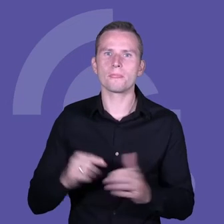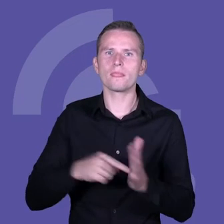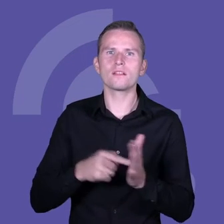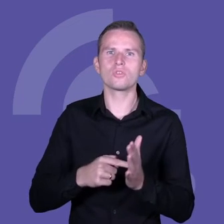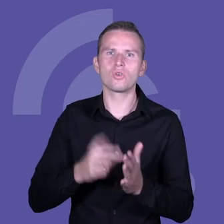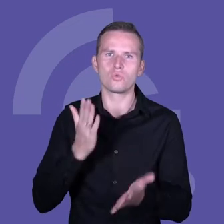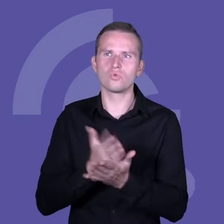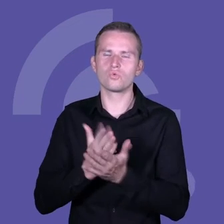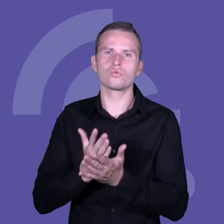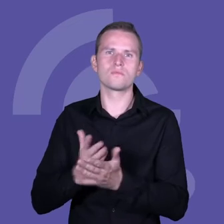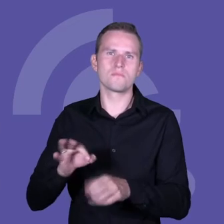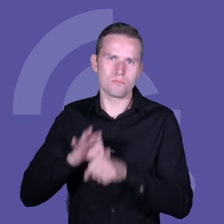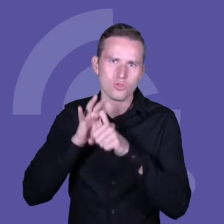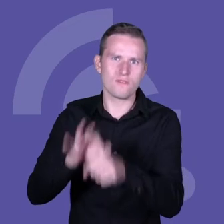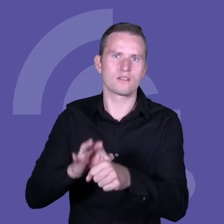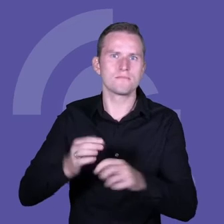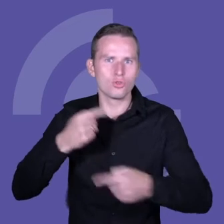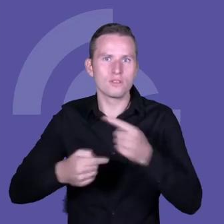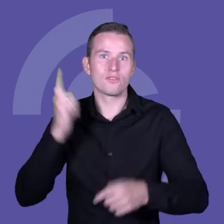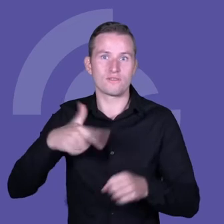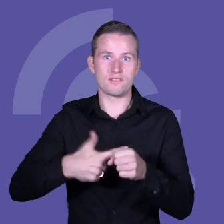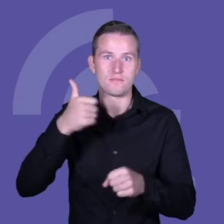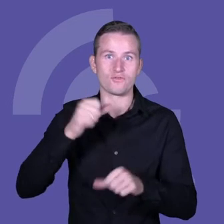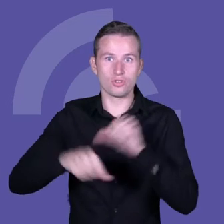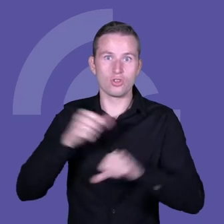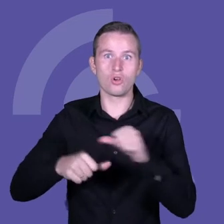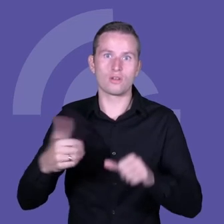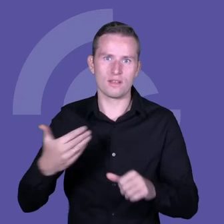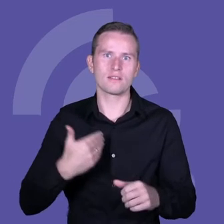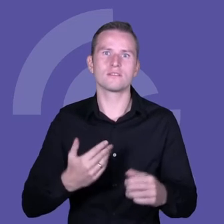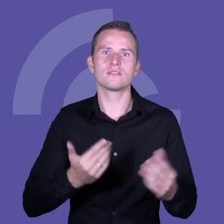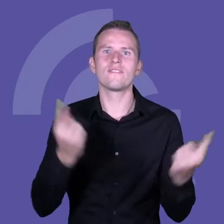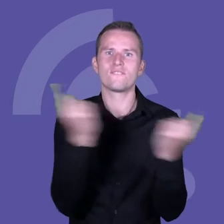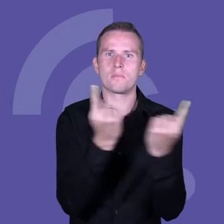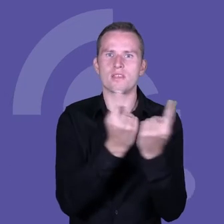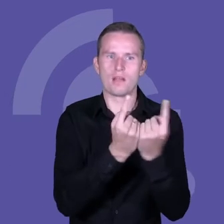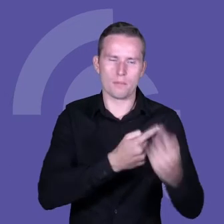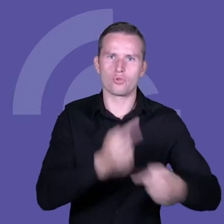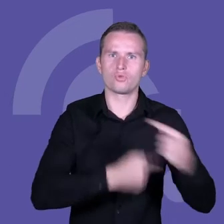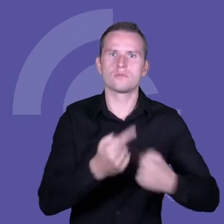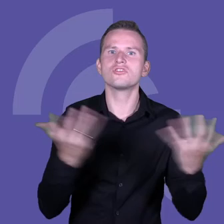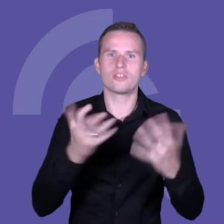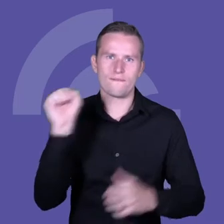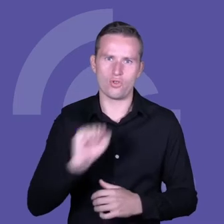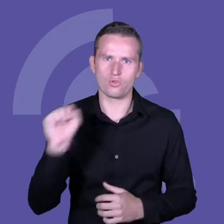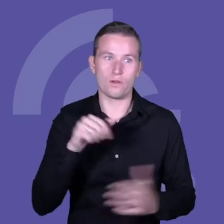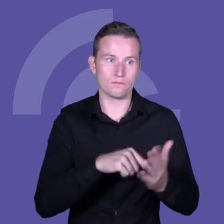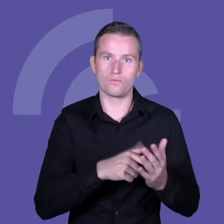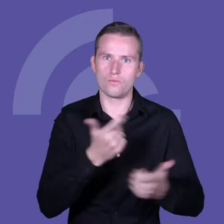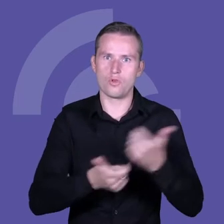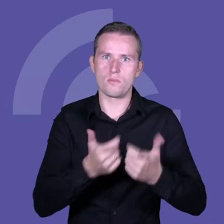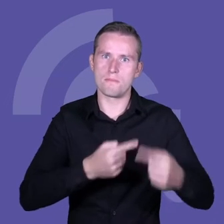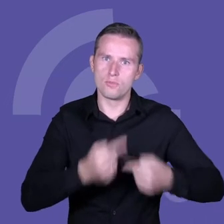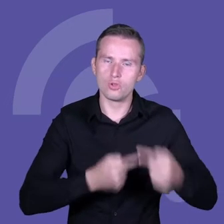produkcji. W 2021 roku został uruchomiony zakład we Wrocławiu, który tego rodzaju perl z kwity produkuje, plus